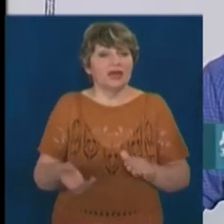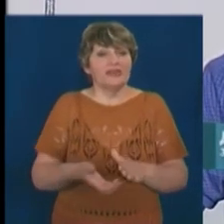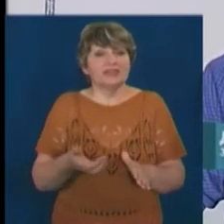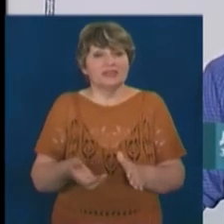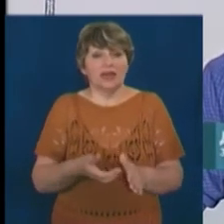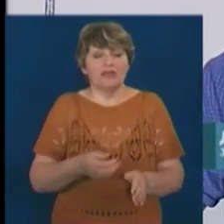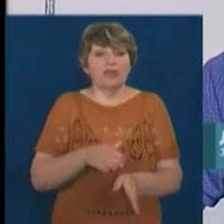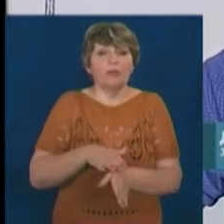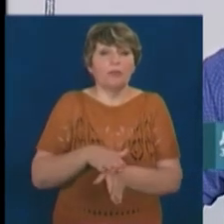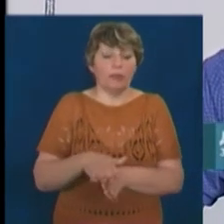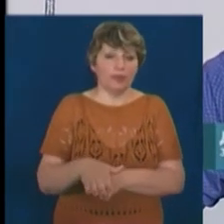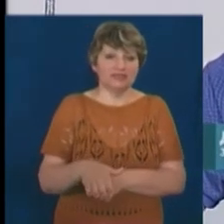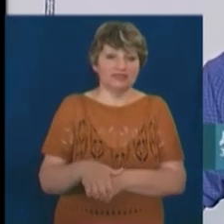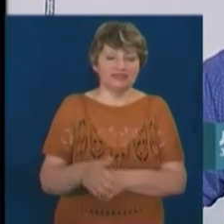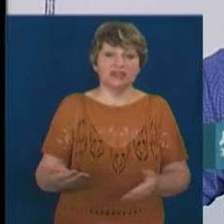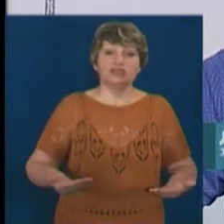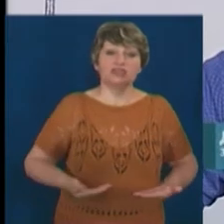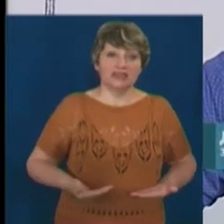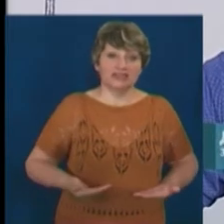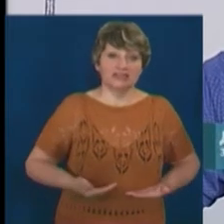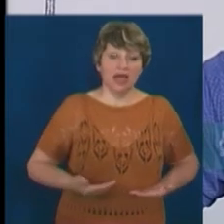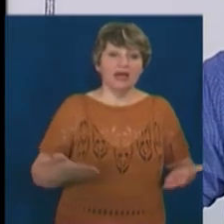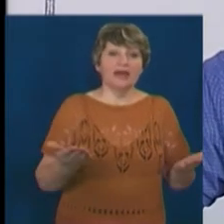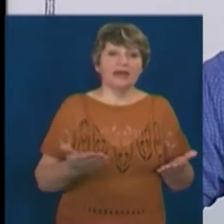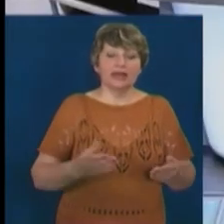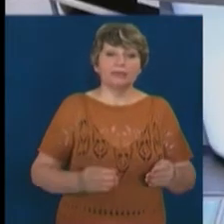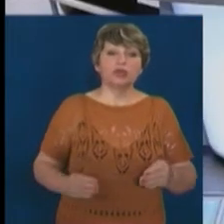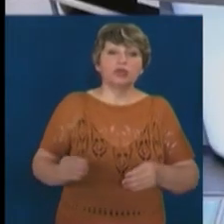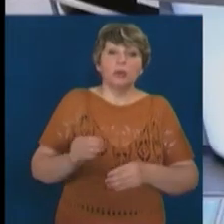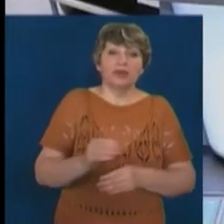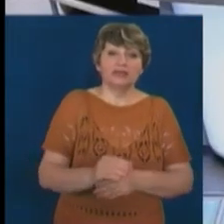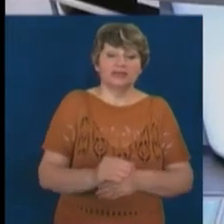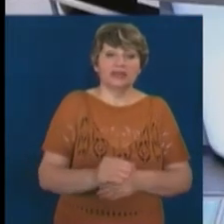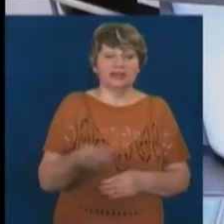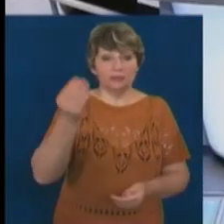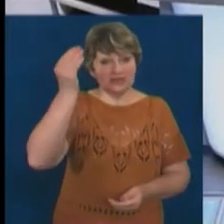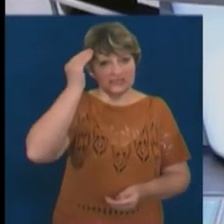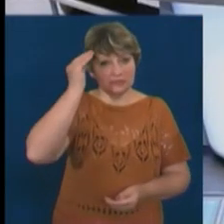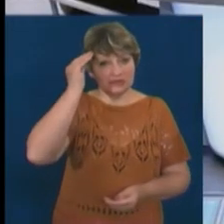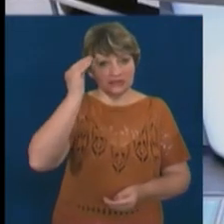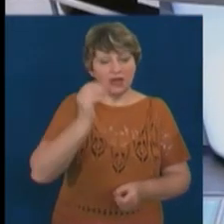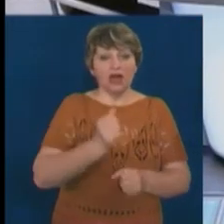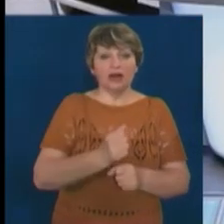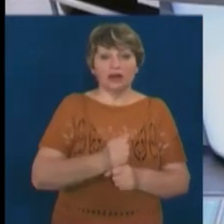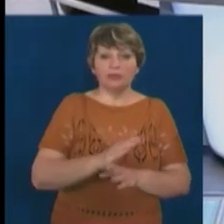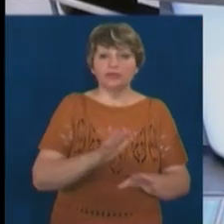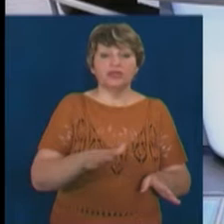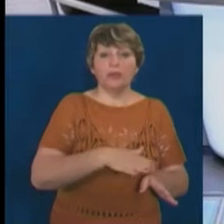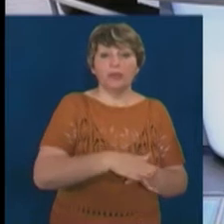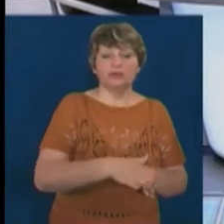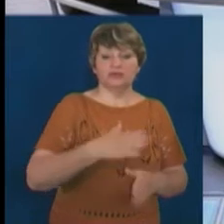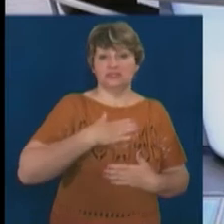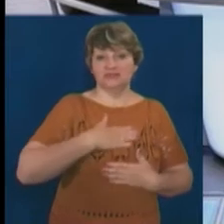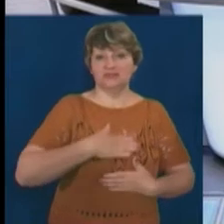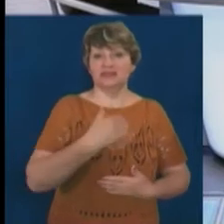наповненості життя якимось додатковим сенсом. Їхня робота не повністю задовольняє